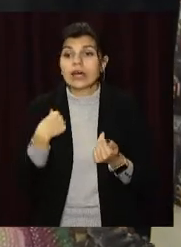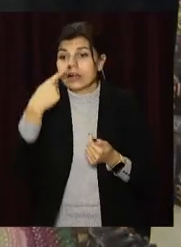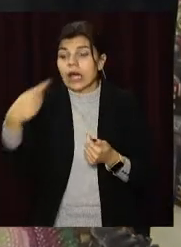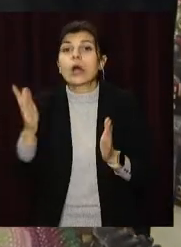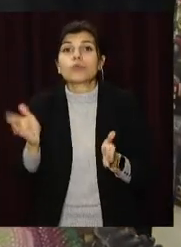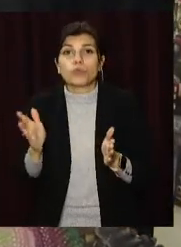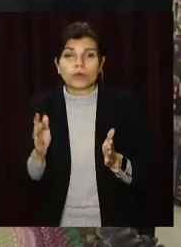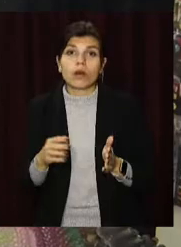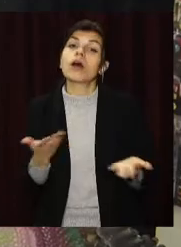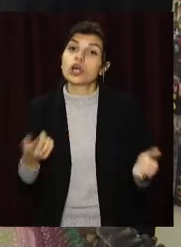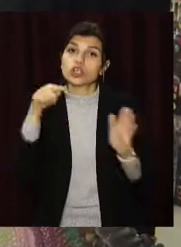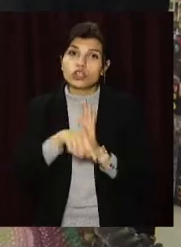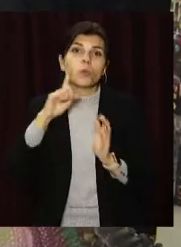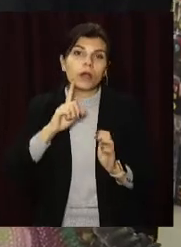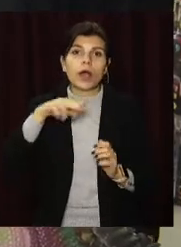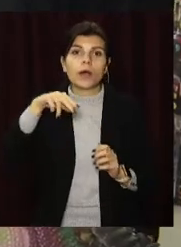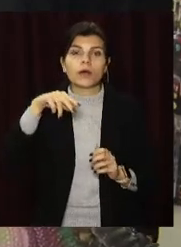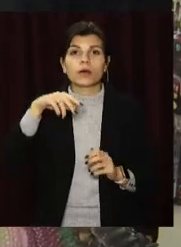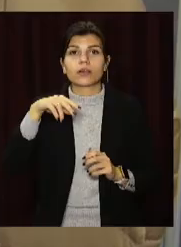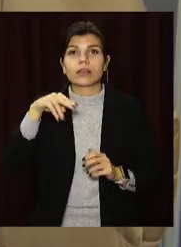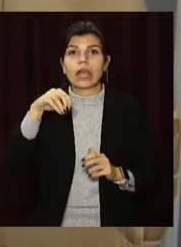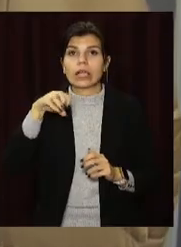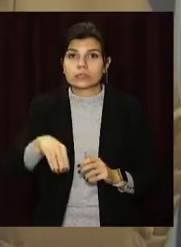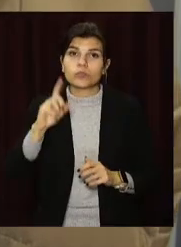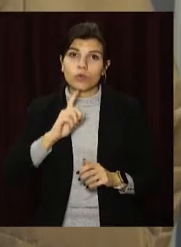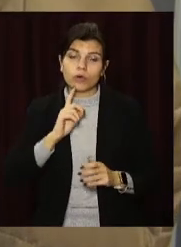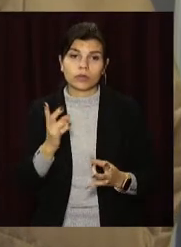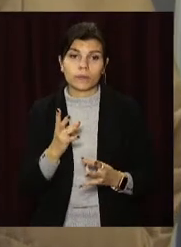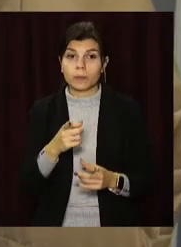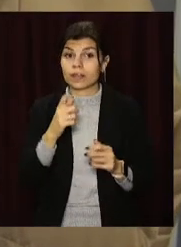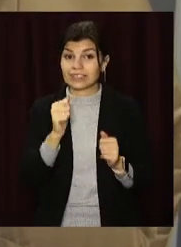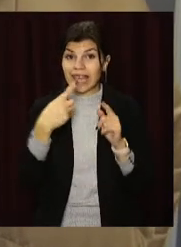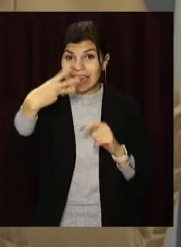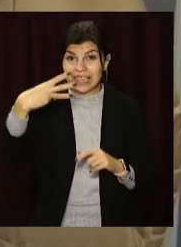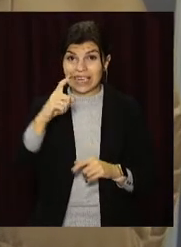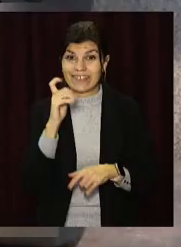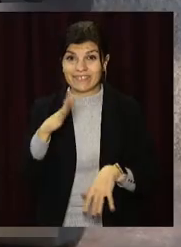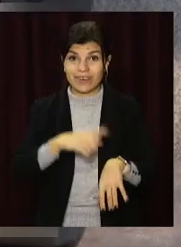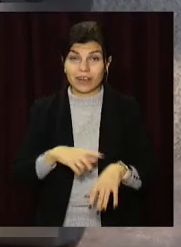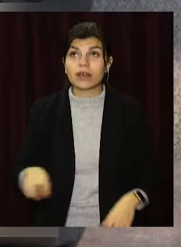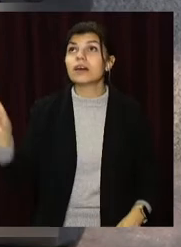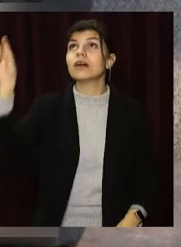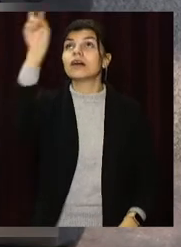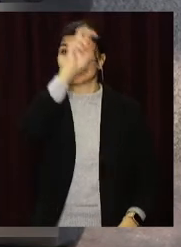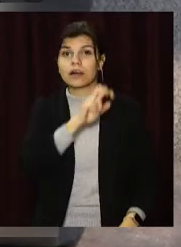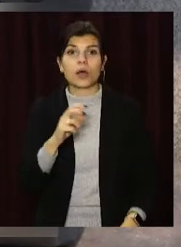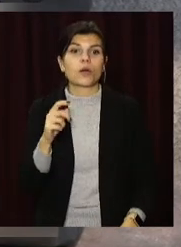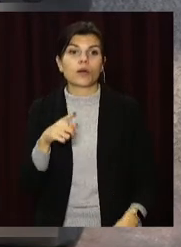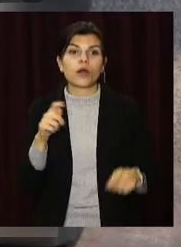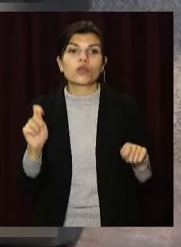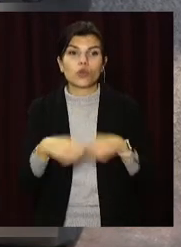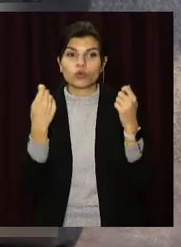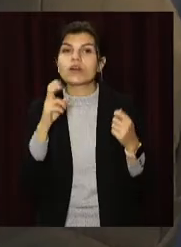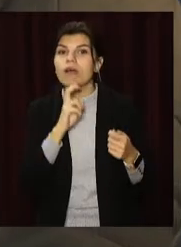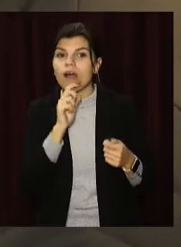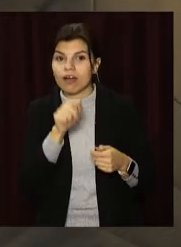ПЦР повинні бути, ПЛР-тести». За півгодини перевірки торговельного центру – перші серйозні порушники в кав